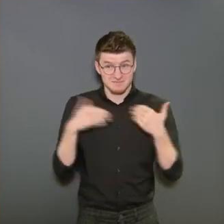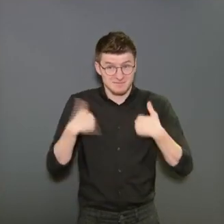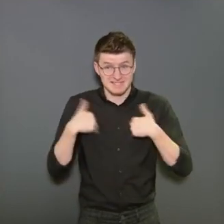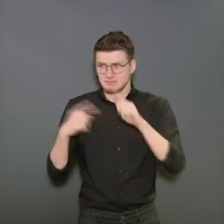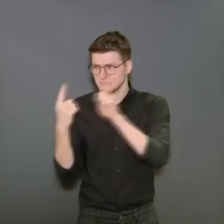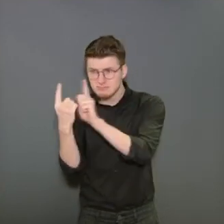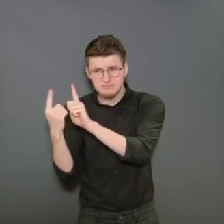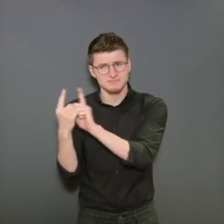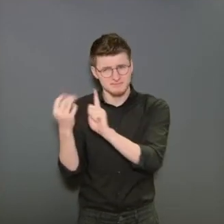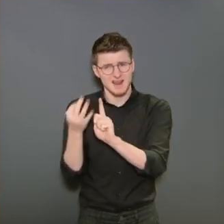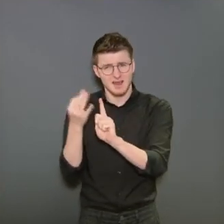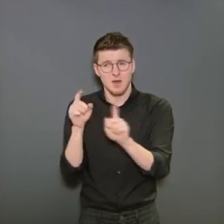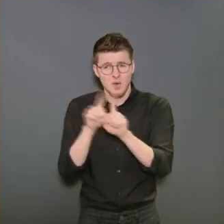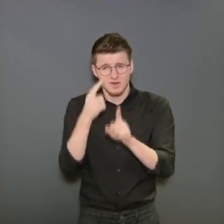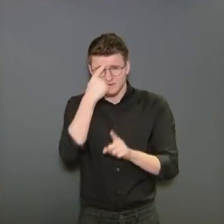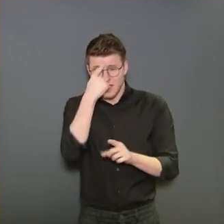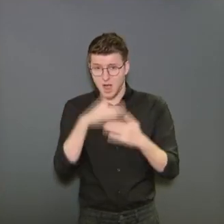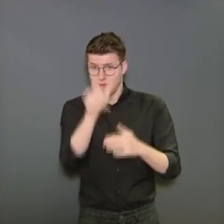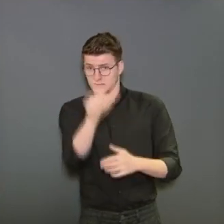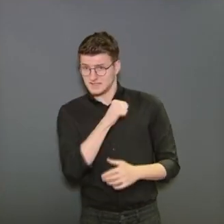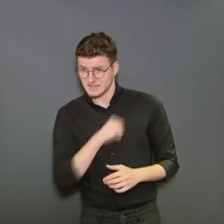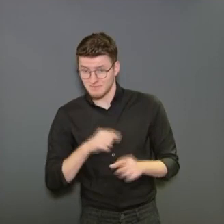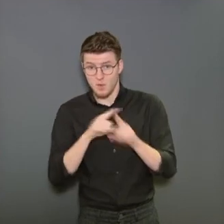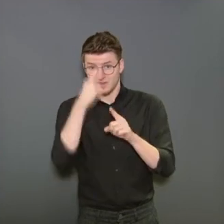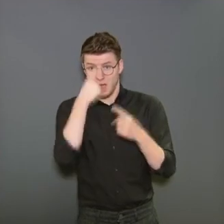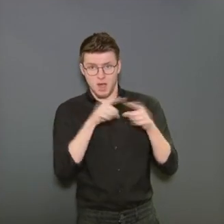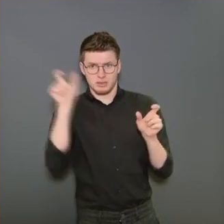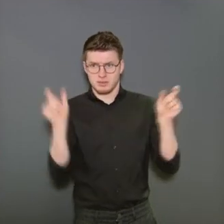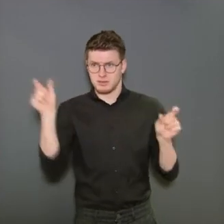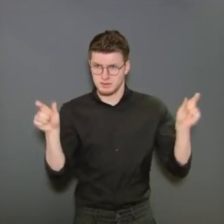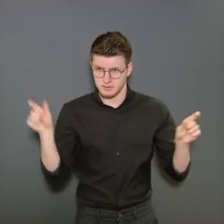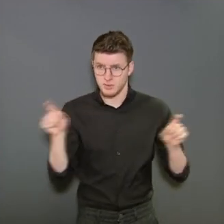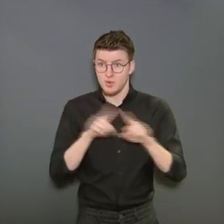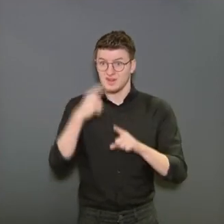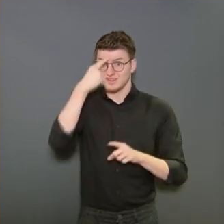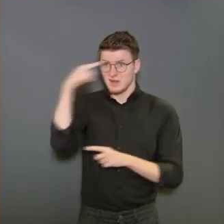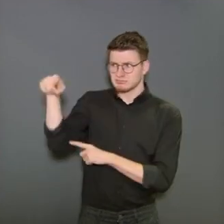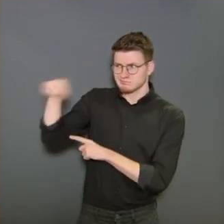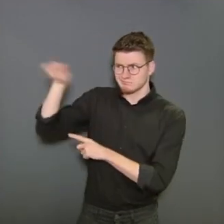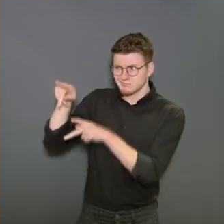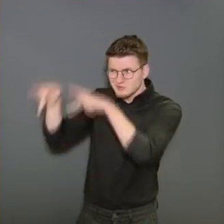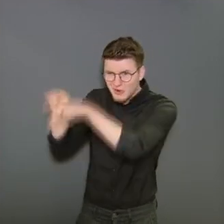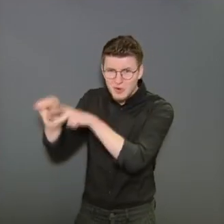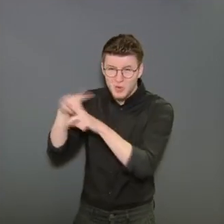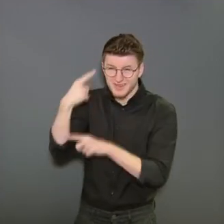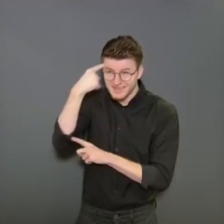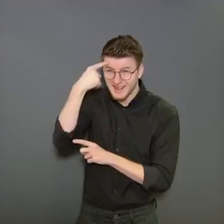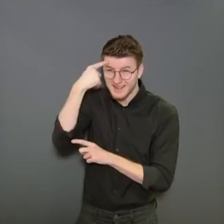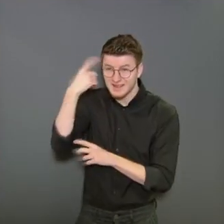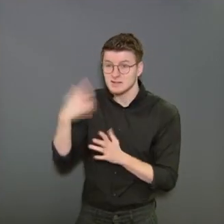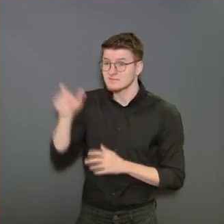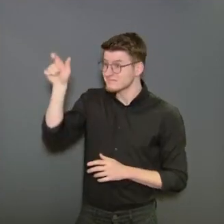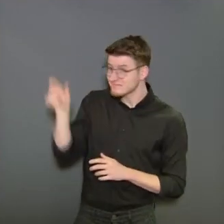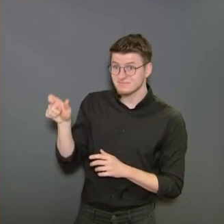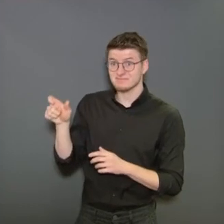mais pensez également à ceux qui assurent nos soins. C'est ce qu'un prestataire de soins m'a dit